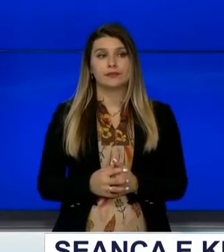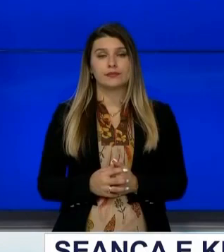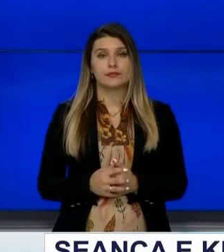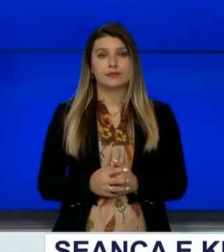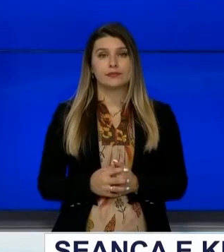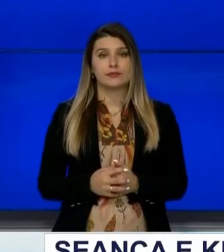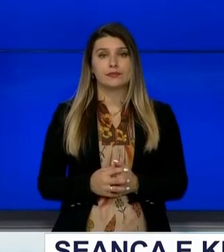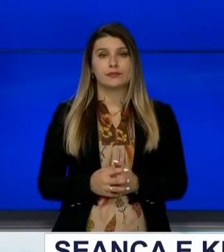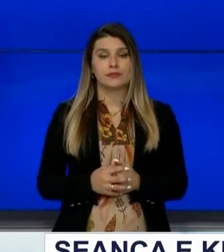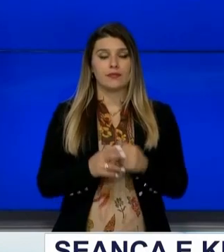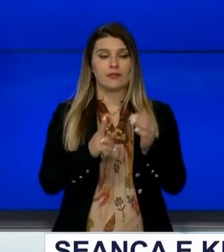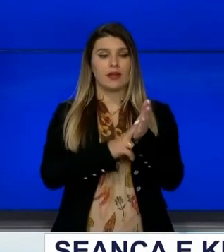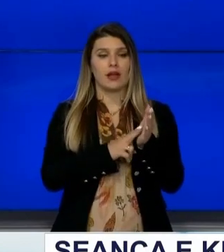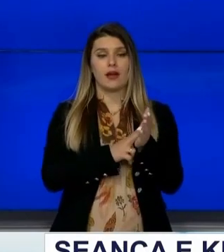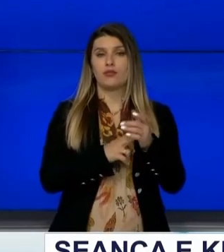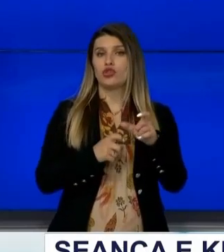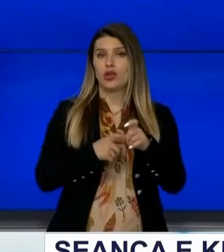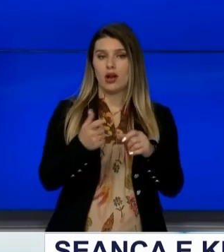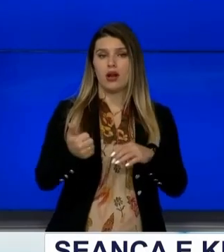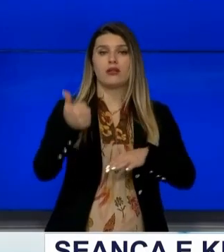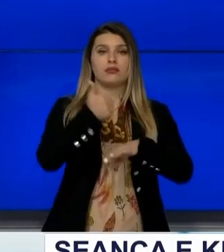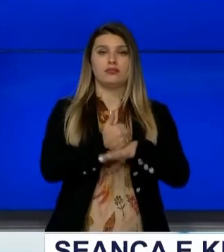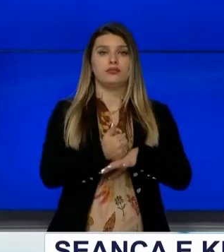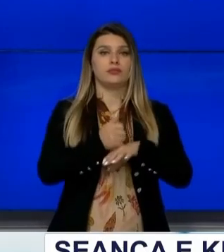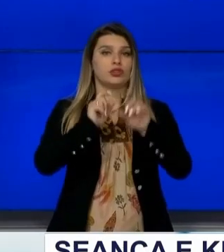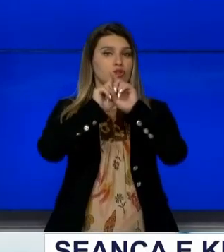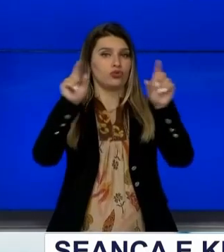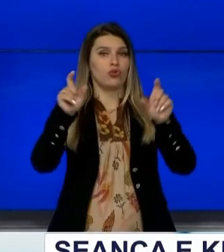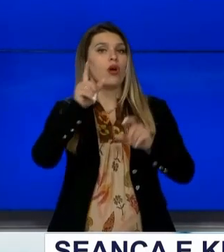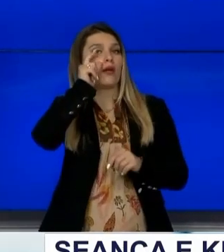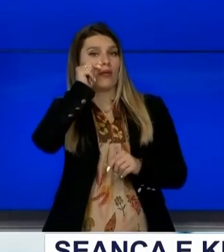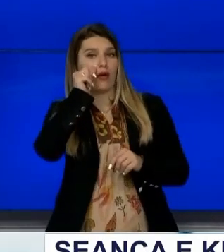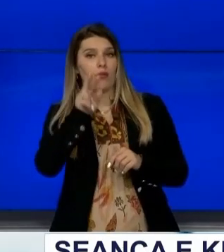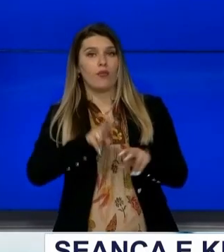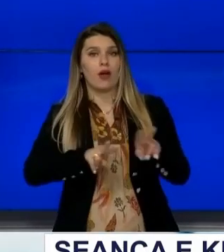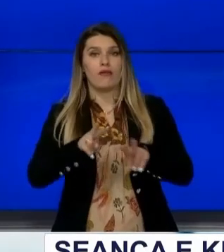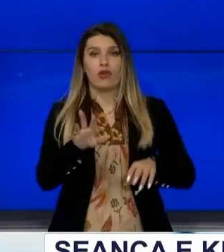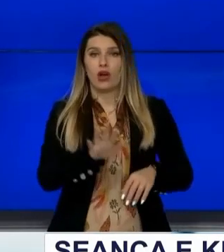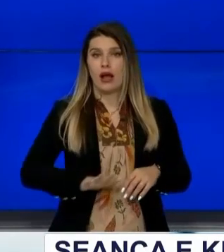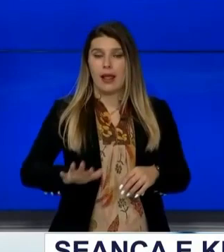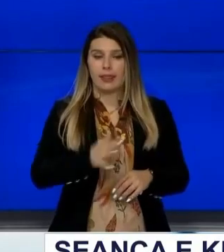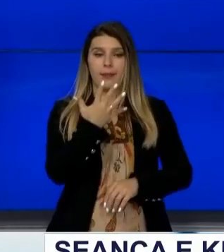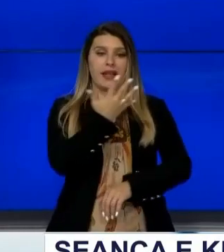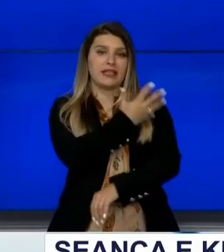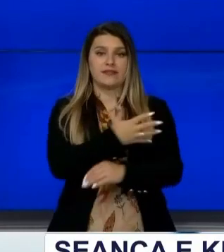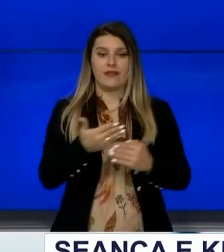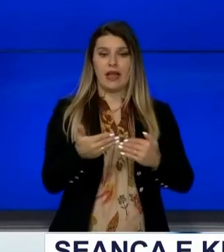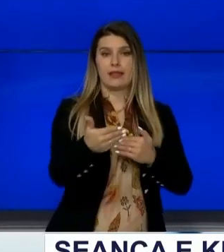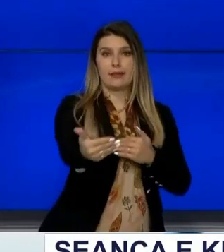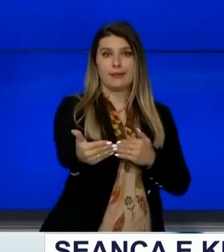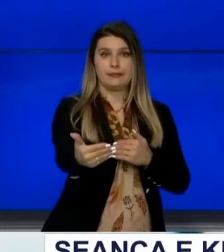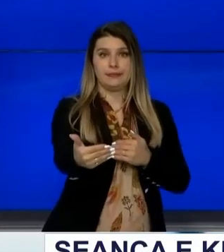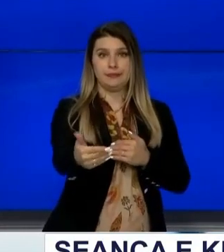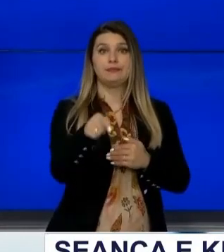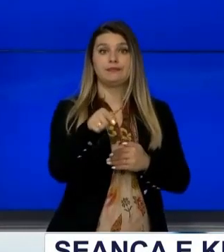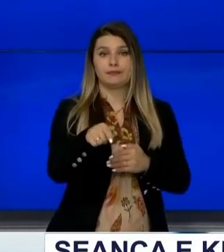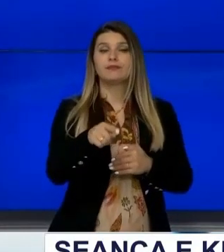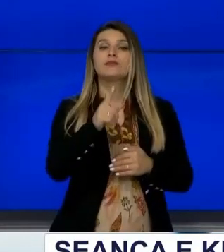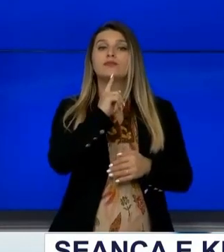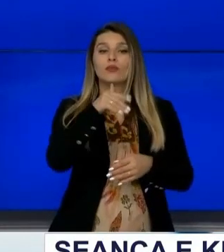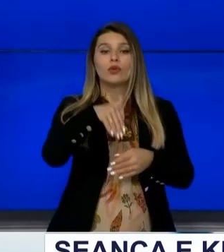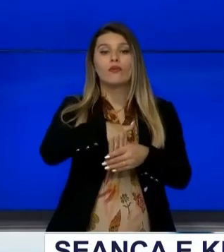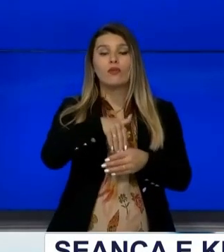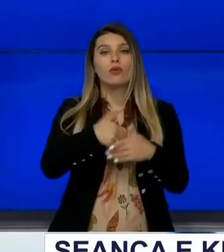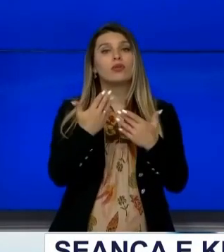Na imqelaj do të jetë në krye të institucionit të avokatit të popullit për 5 vitet e ardhshme A ju zgodh nga